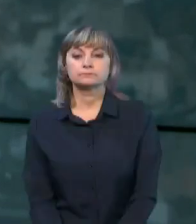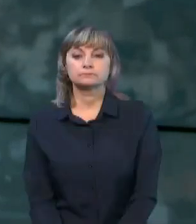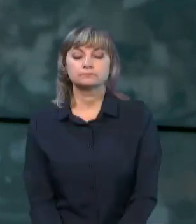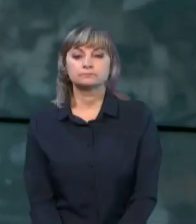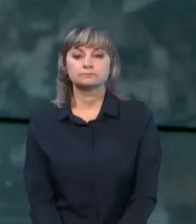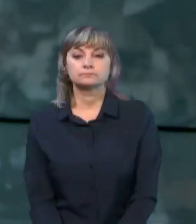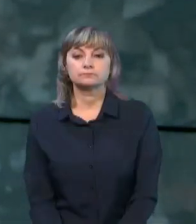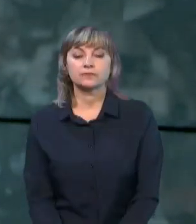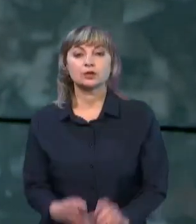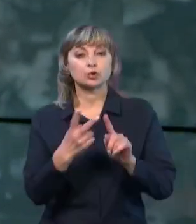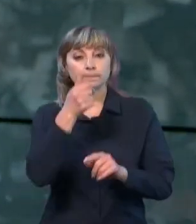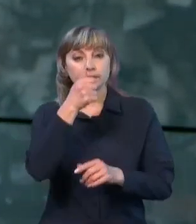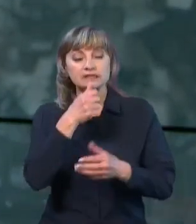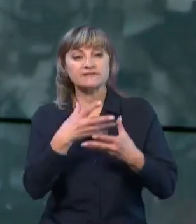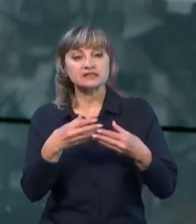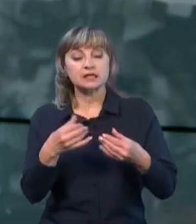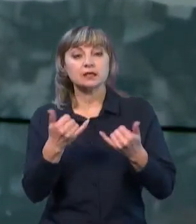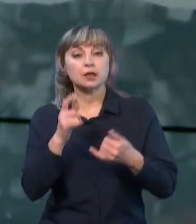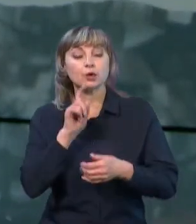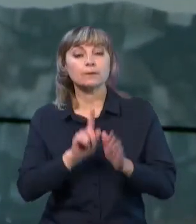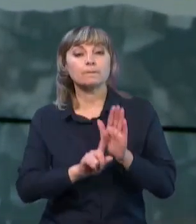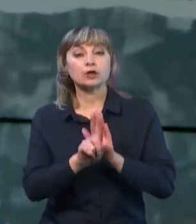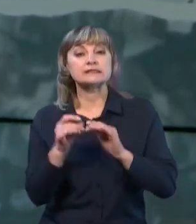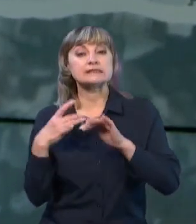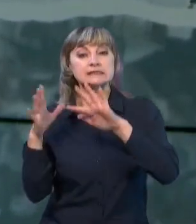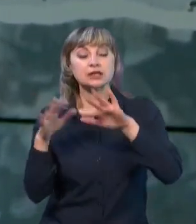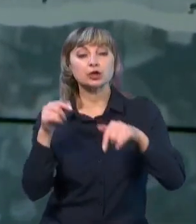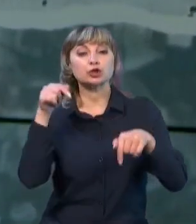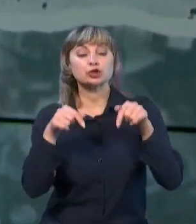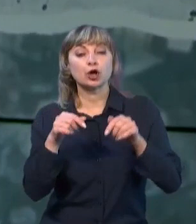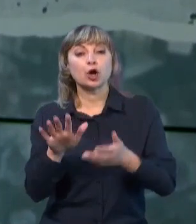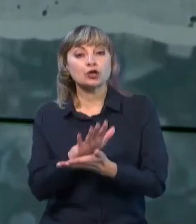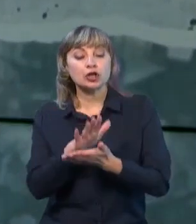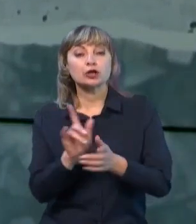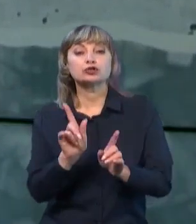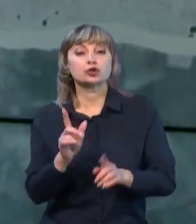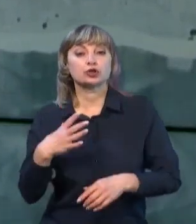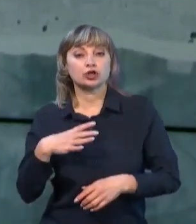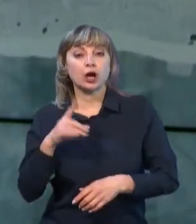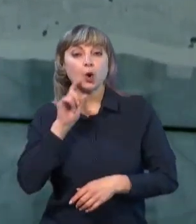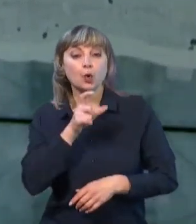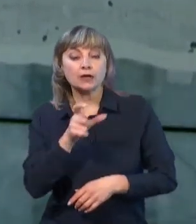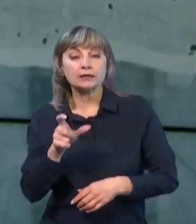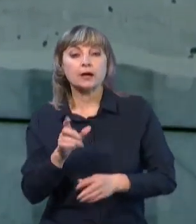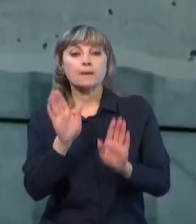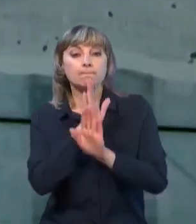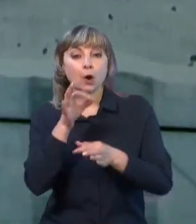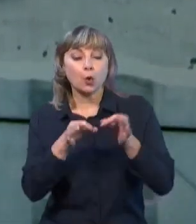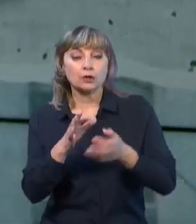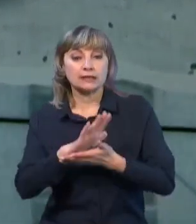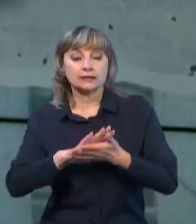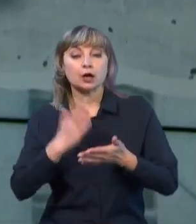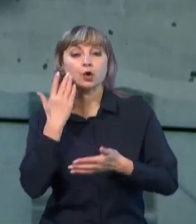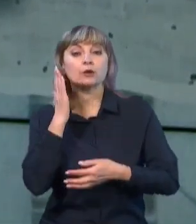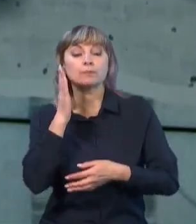Другий місяць весни для України розпочався із снігу, дощу та ожеледиці. Чого ж чекати українцям від погоди далі, і коли